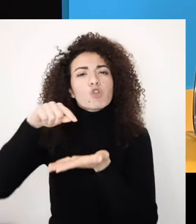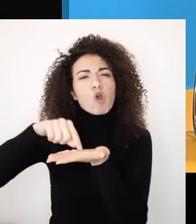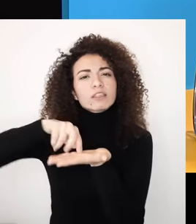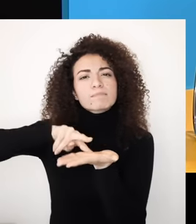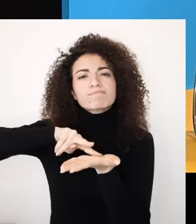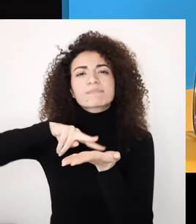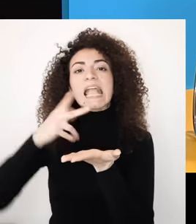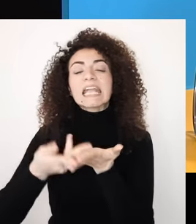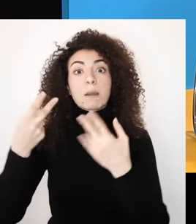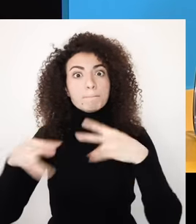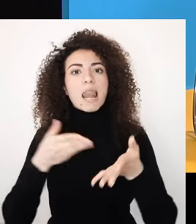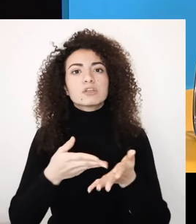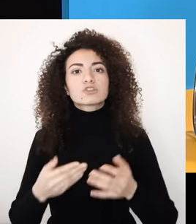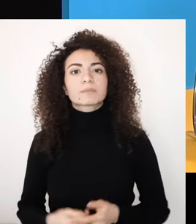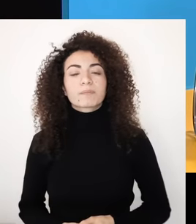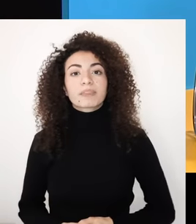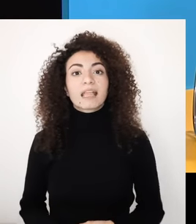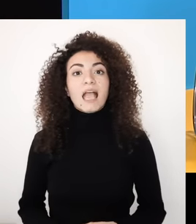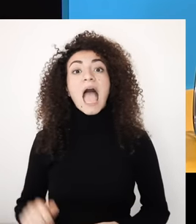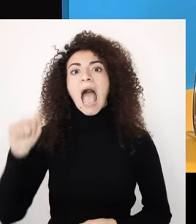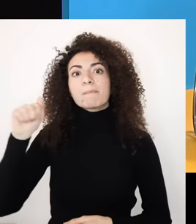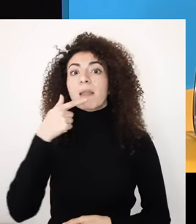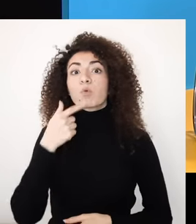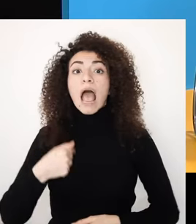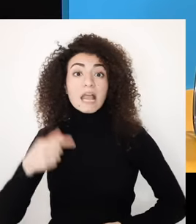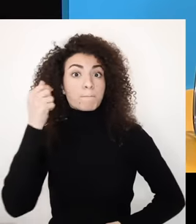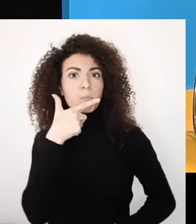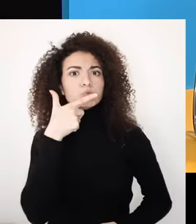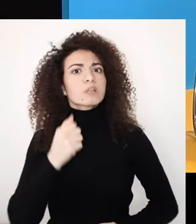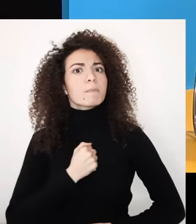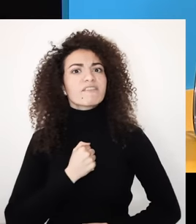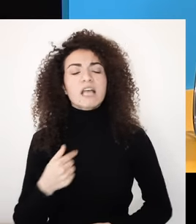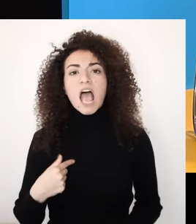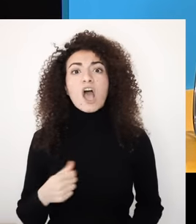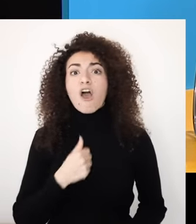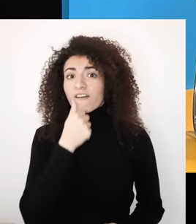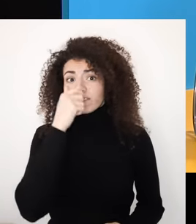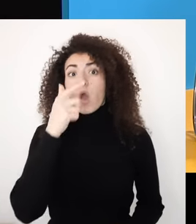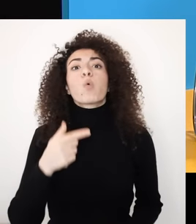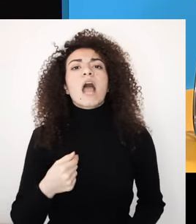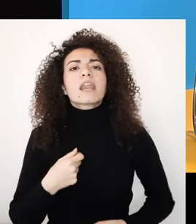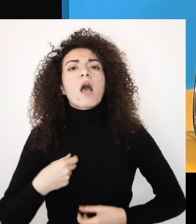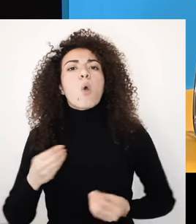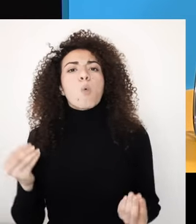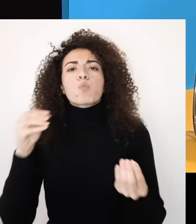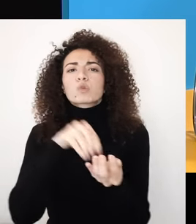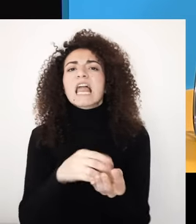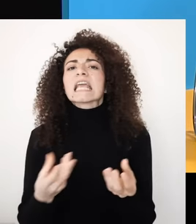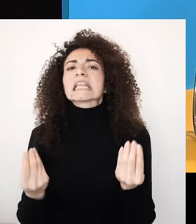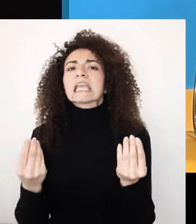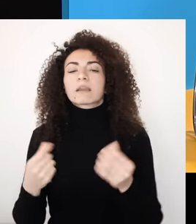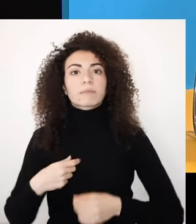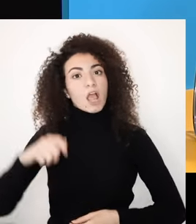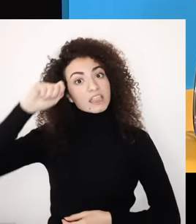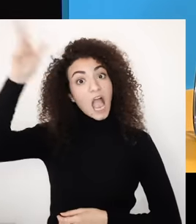الإعاقة نقطة التغيير ومسيحها للنضش بتقول أمل بشكل عام أنا سعيدة ومتصالحة مع حالي وفخورة بأمور